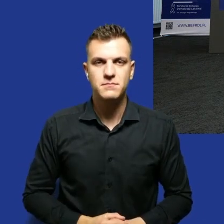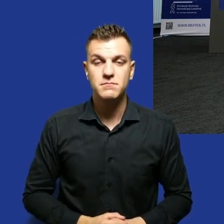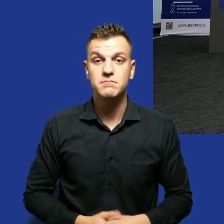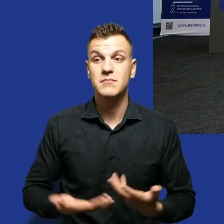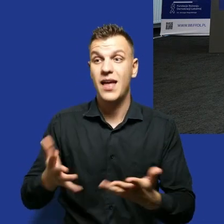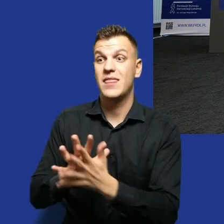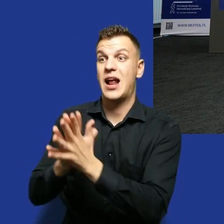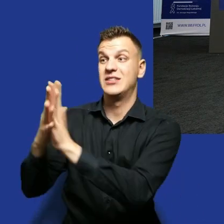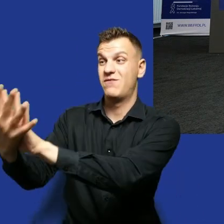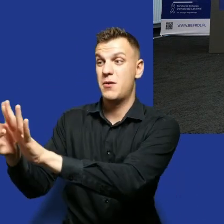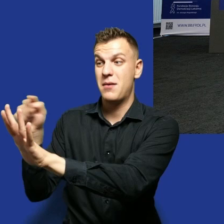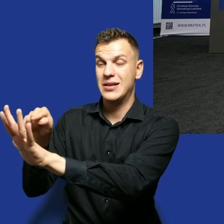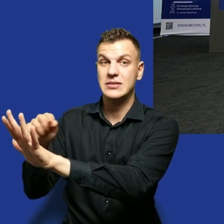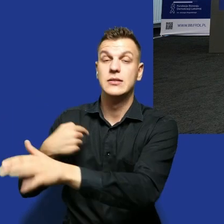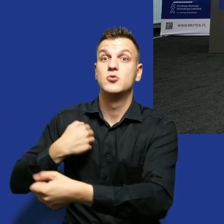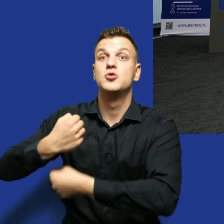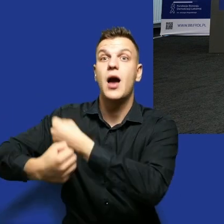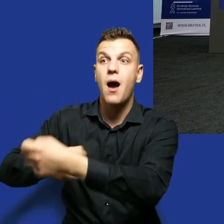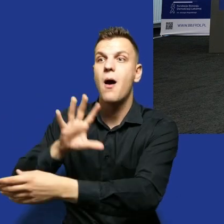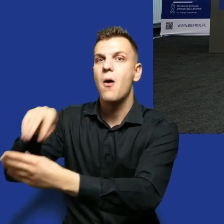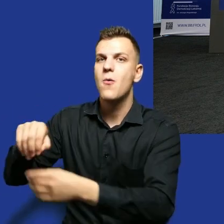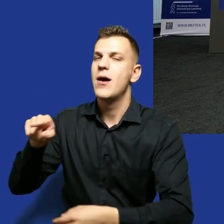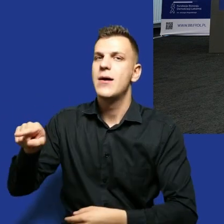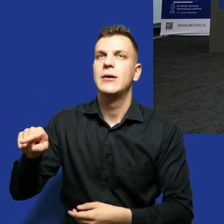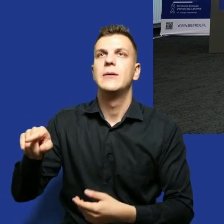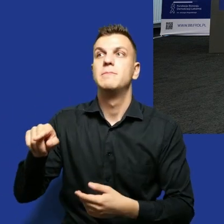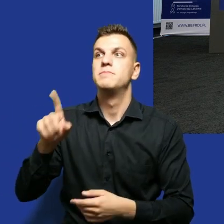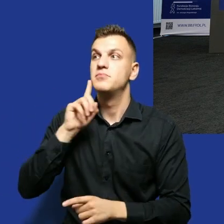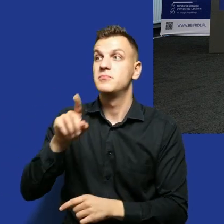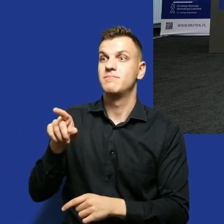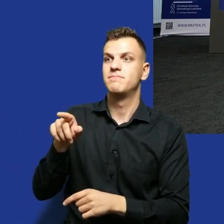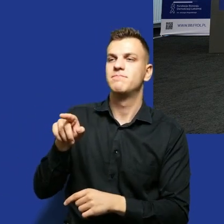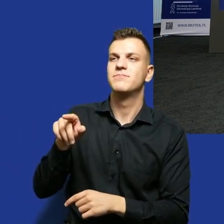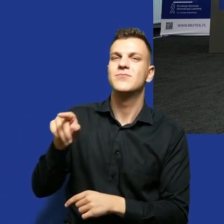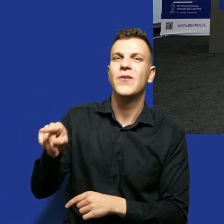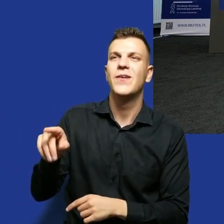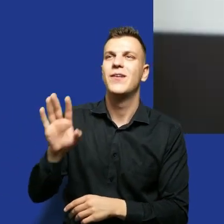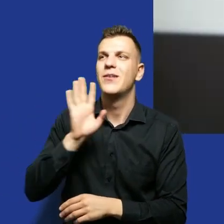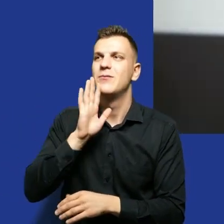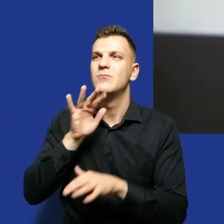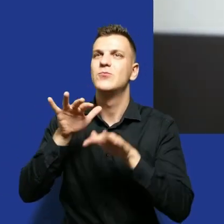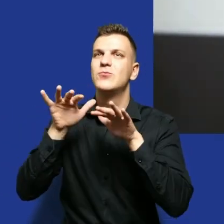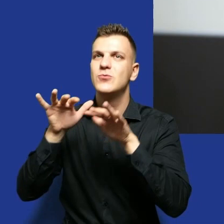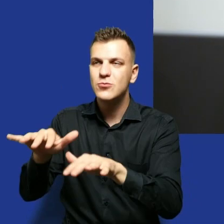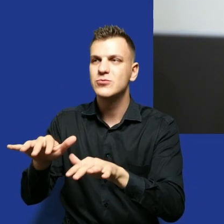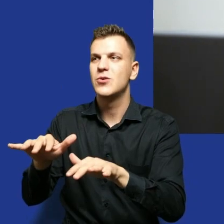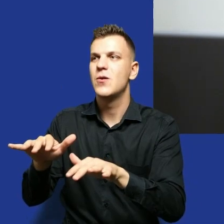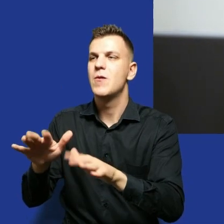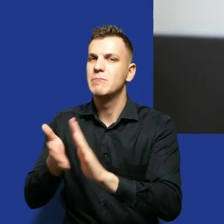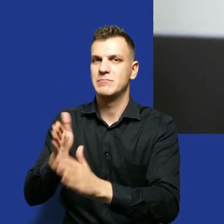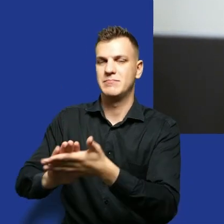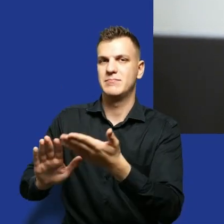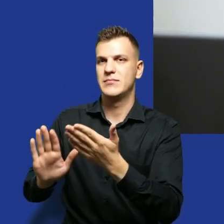transformacji, to środowisko jest bardzo hermetyczne i właściwie niewiele o nim na pewno słyszycie, tylko tyle, że